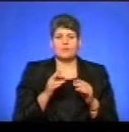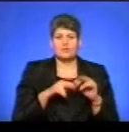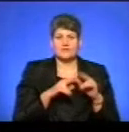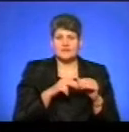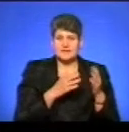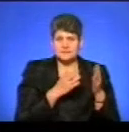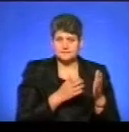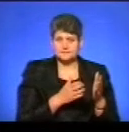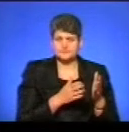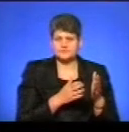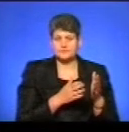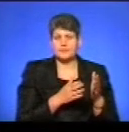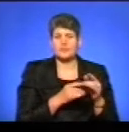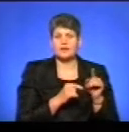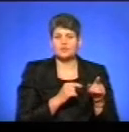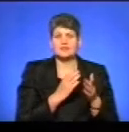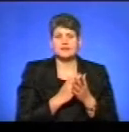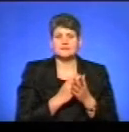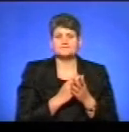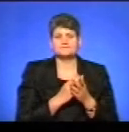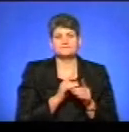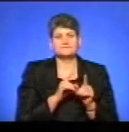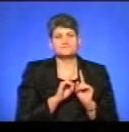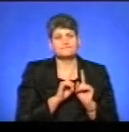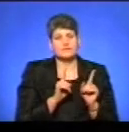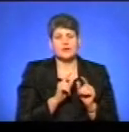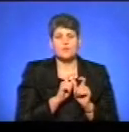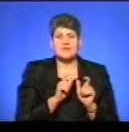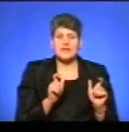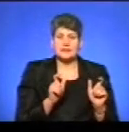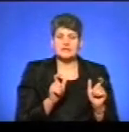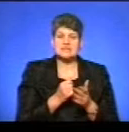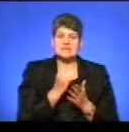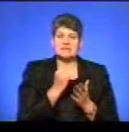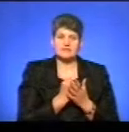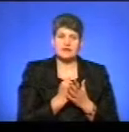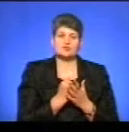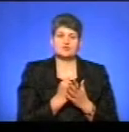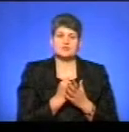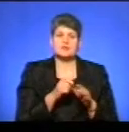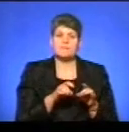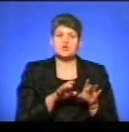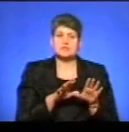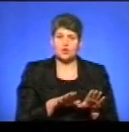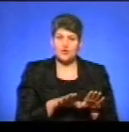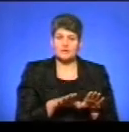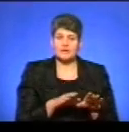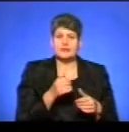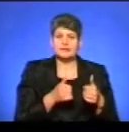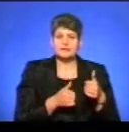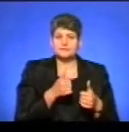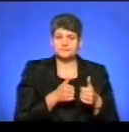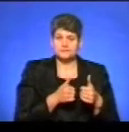тут є такий нюанс, що об'єкти затверджуються відповідними постановами, тендерні